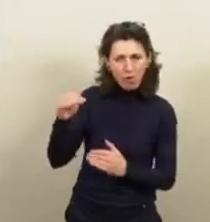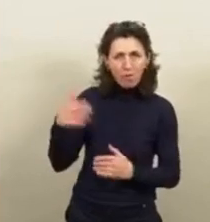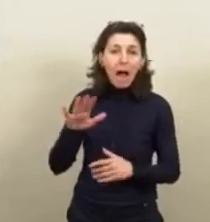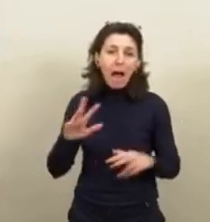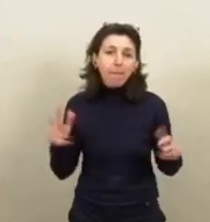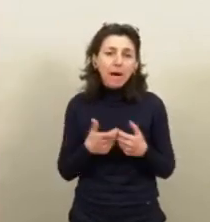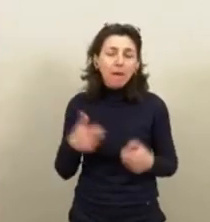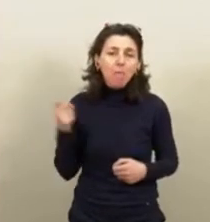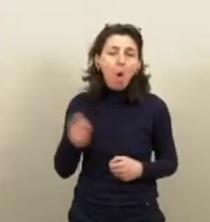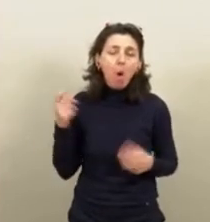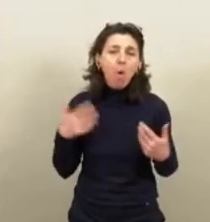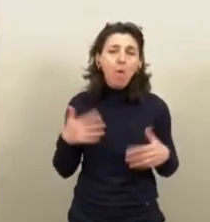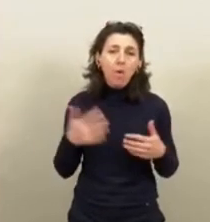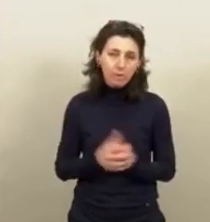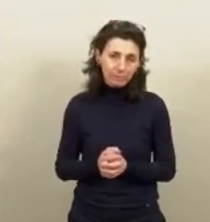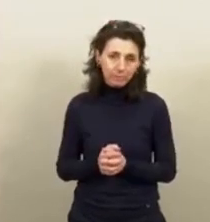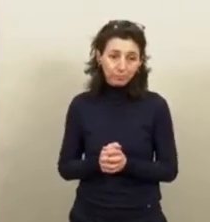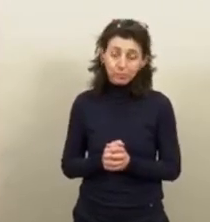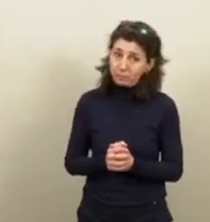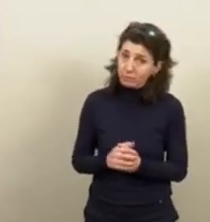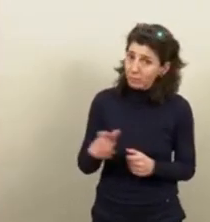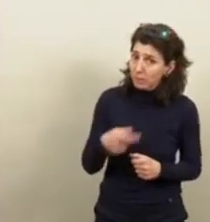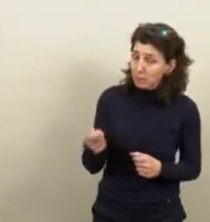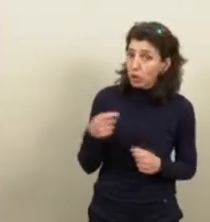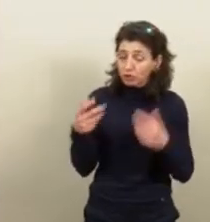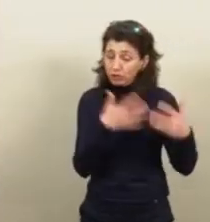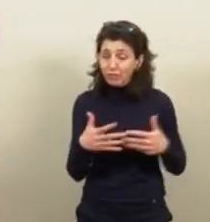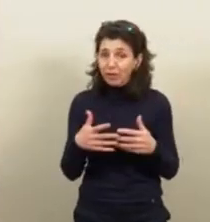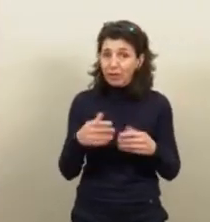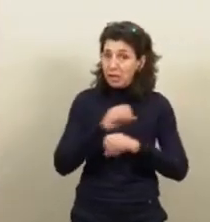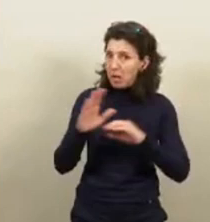un coût très important, qui, je répète, n'est pas chiffré non plus.